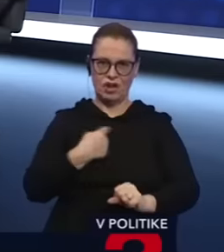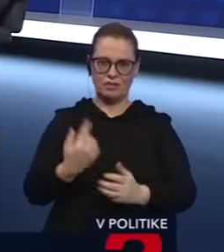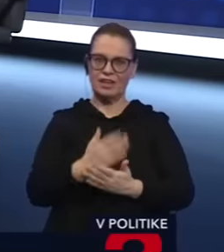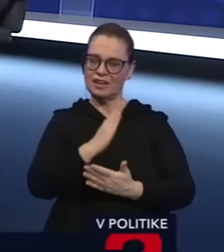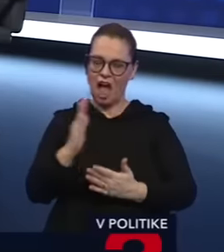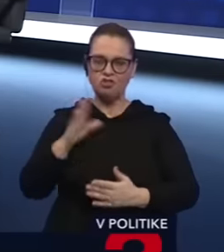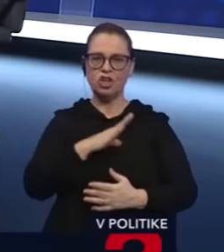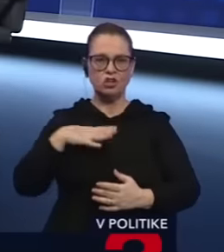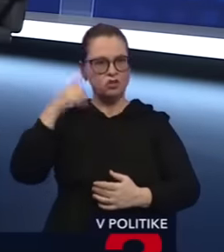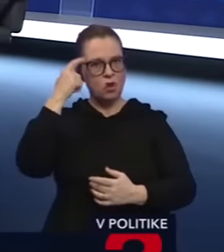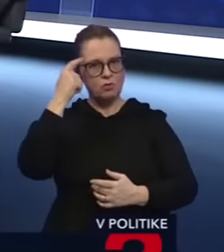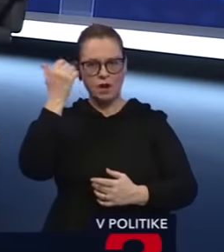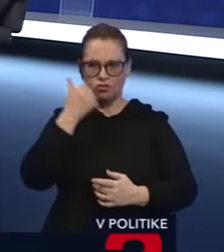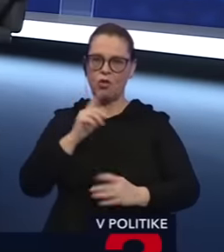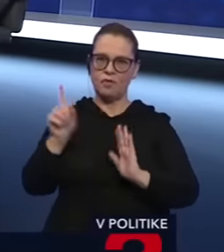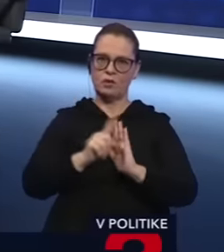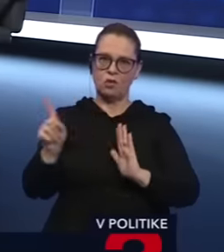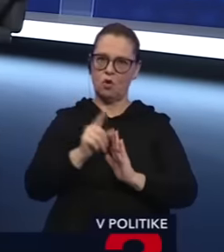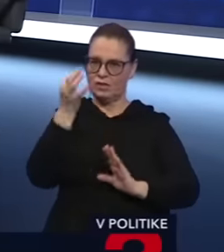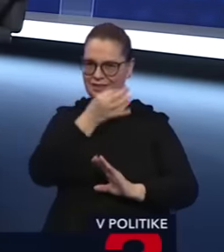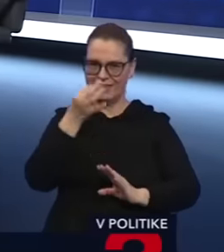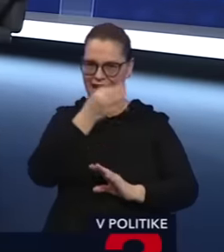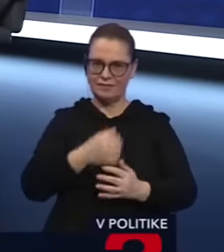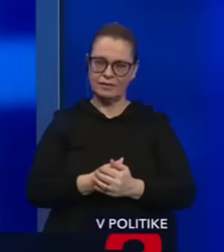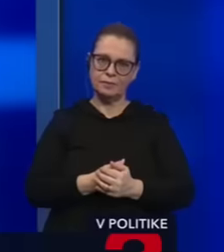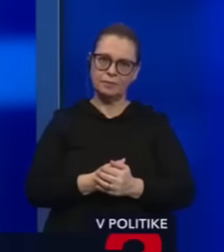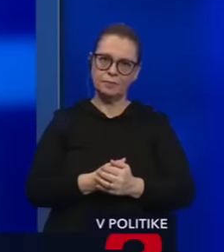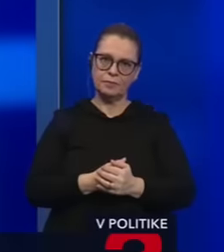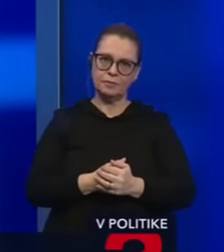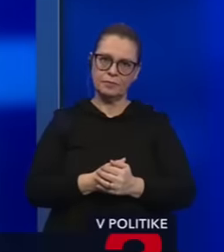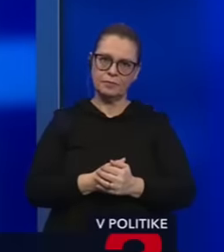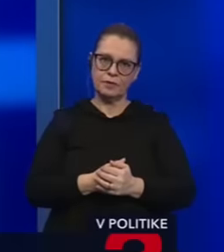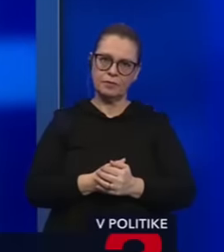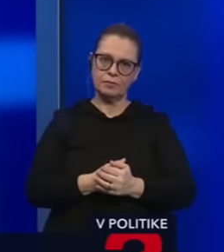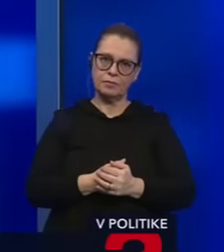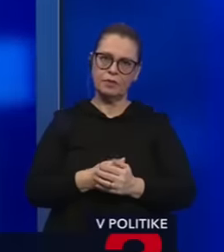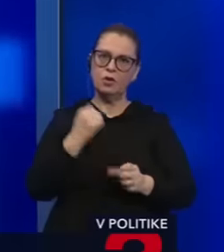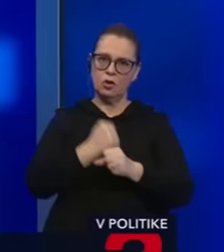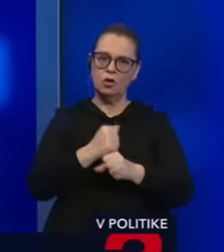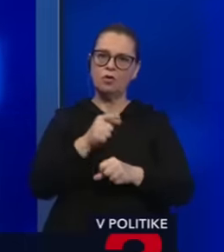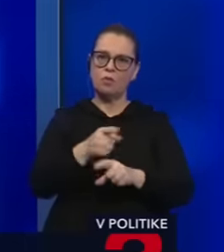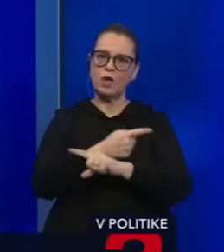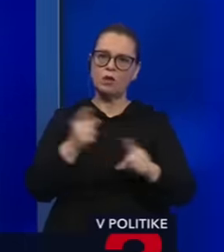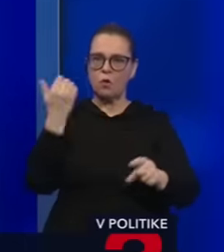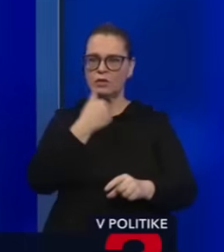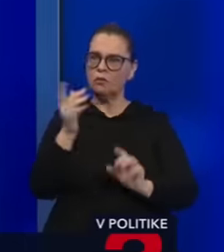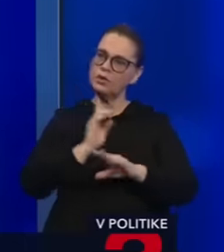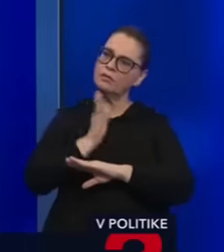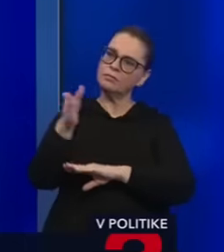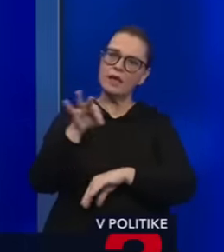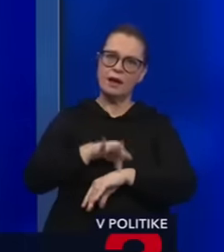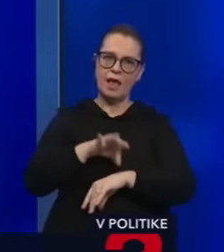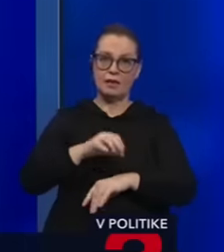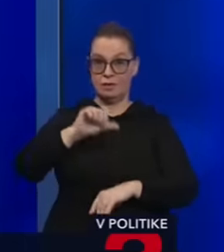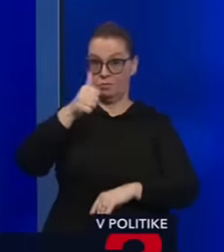príčetný človek nemal problém s tým ísť na test. Ja si pamätám, a robia to rôzny ľudia, keď idú k lekárovi, tak